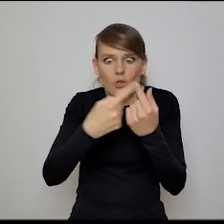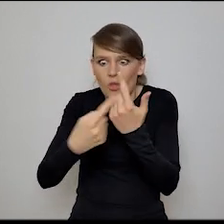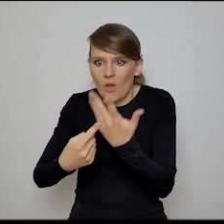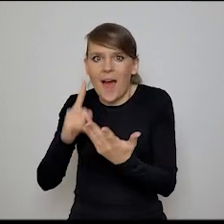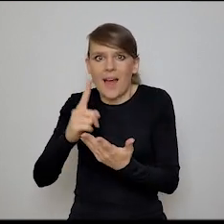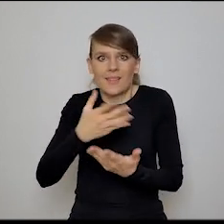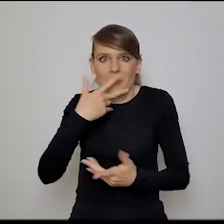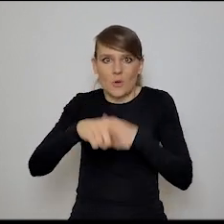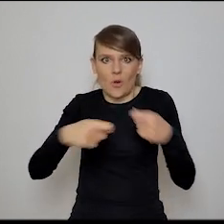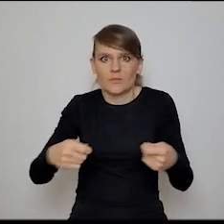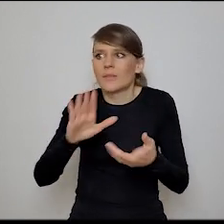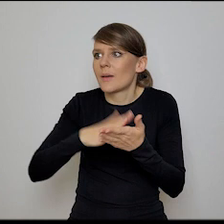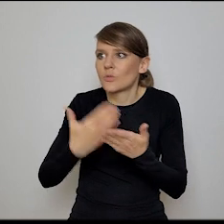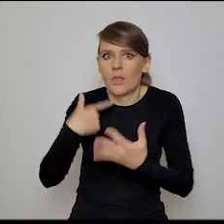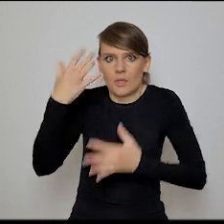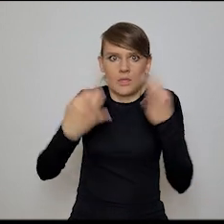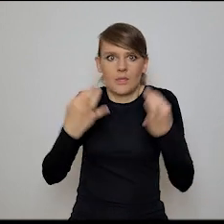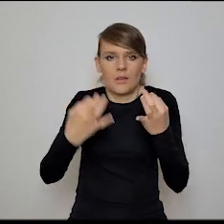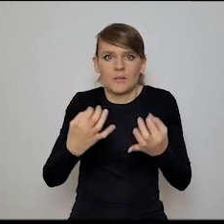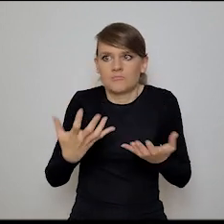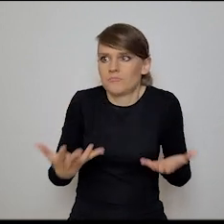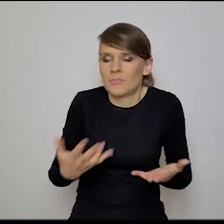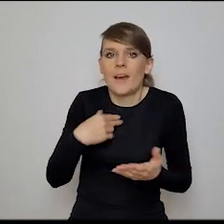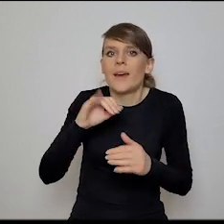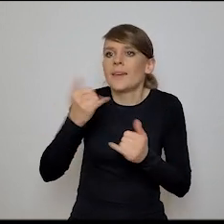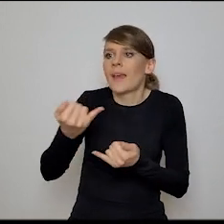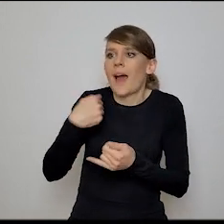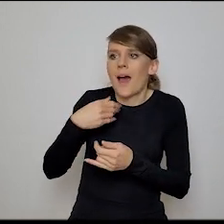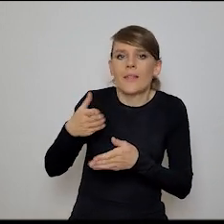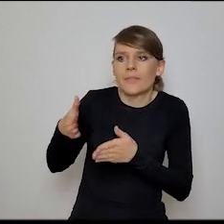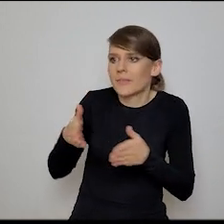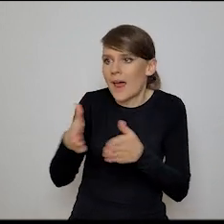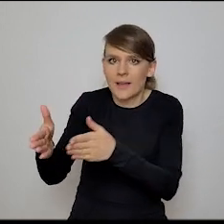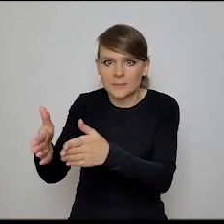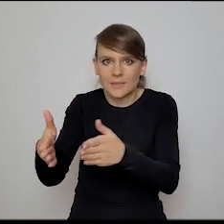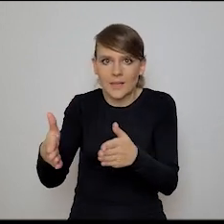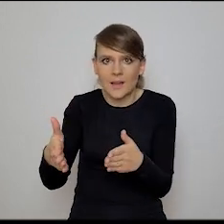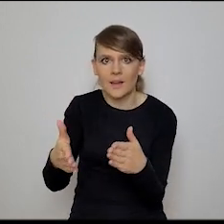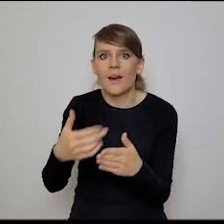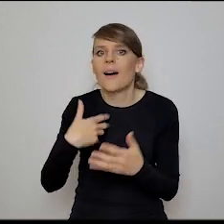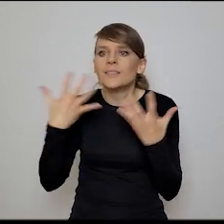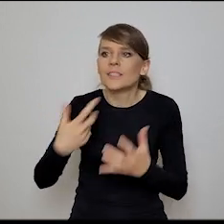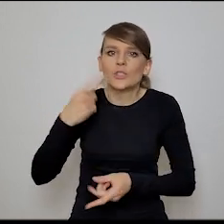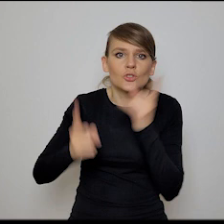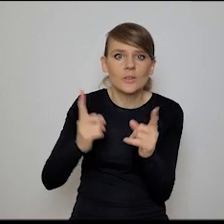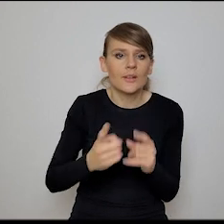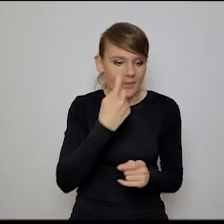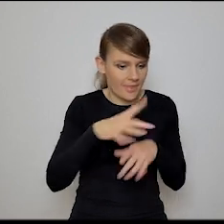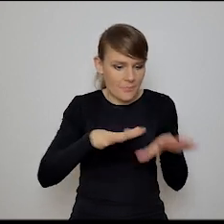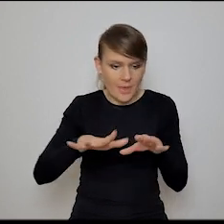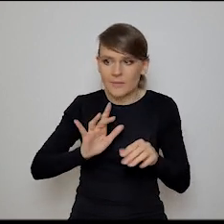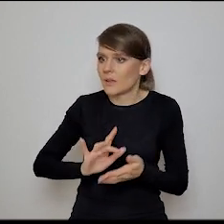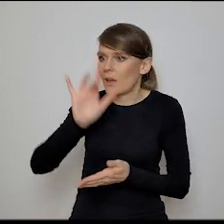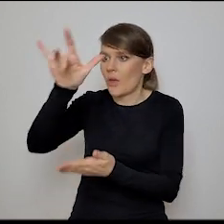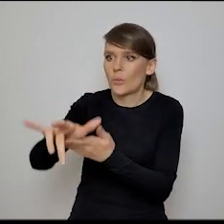dylemat, że jaką powinieneś obrać trasę przy danych tam parametrach, że powinieneś się jak najszybciej z jednego miejsca do drugiego